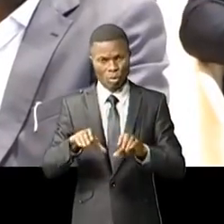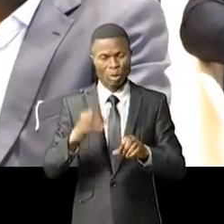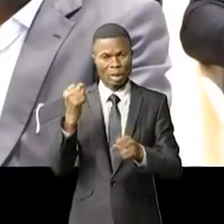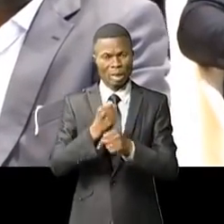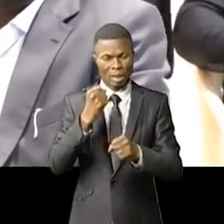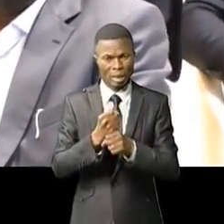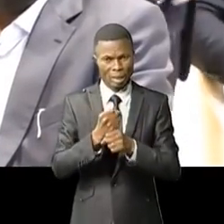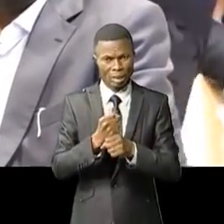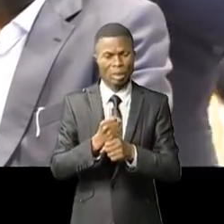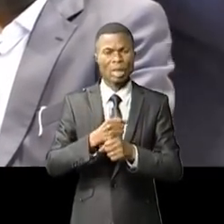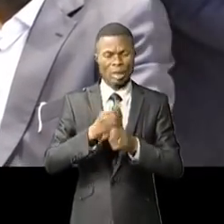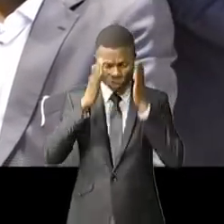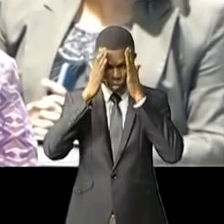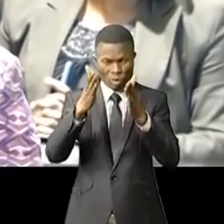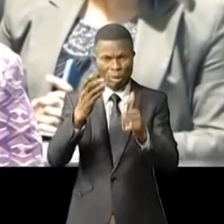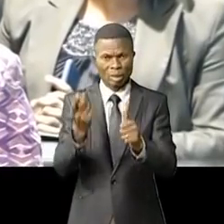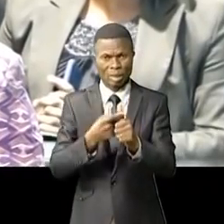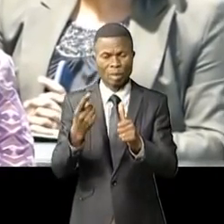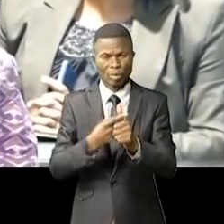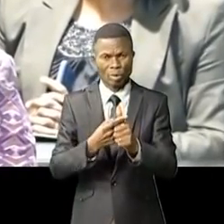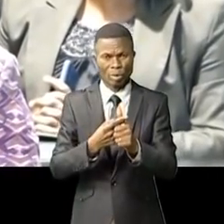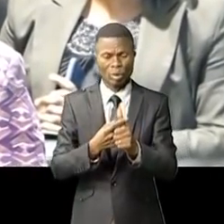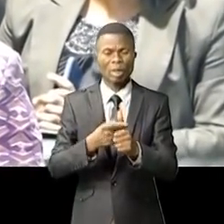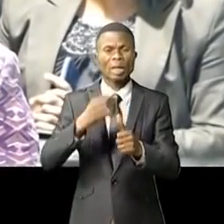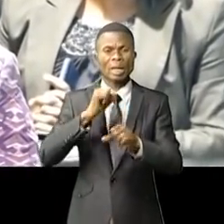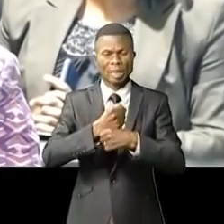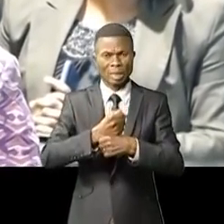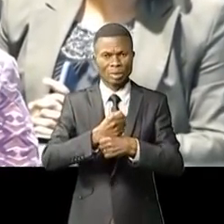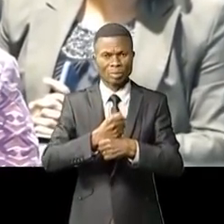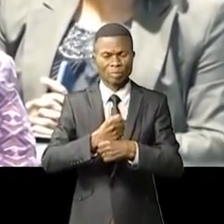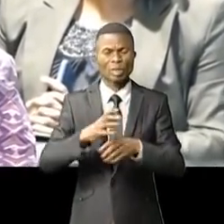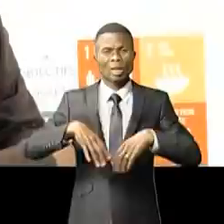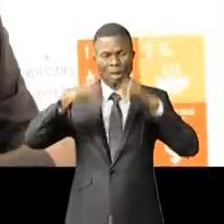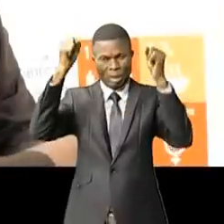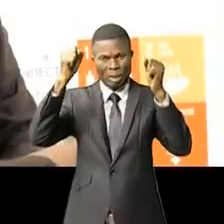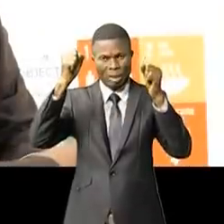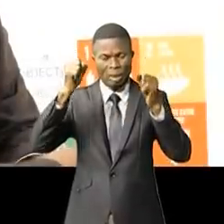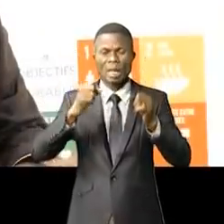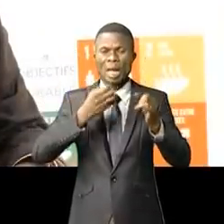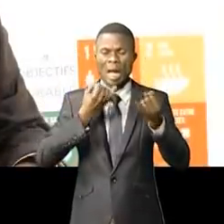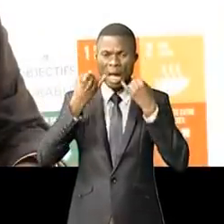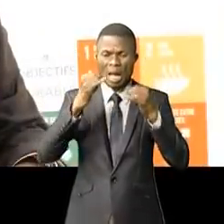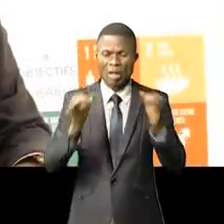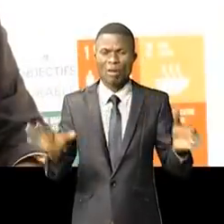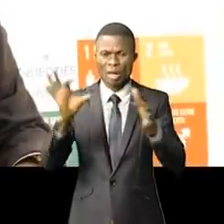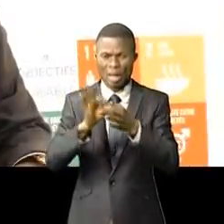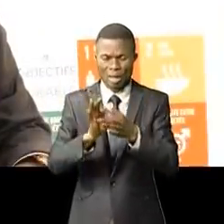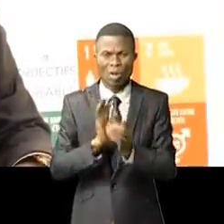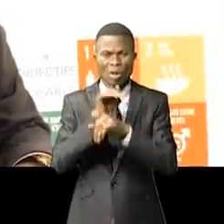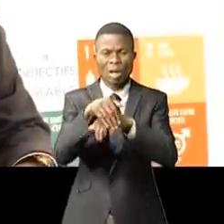travaux vont se focaliser notamment sur l'établissement et la validation du diagnostic inclusif et